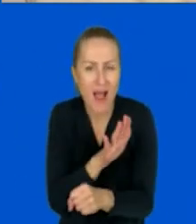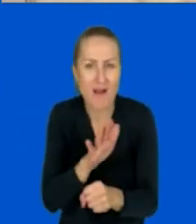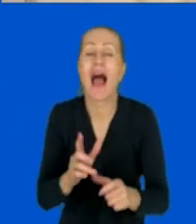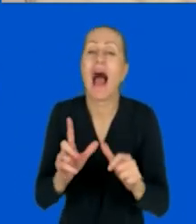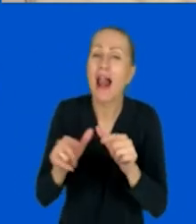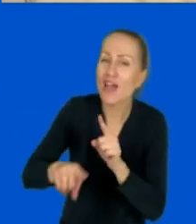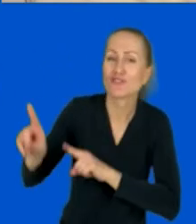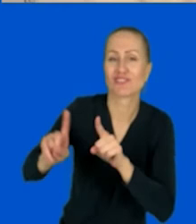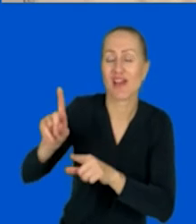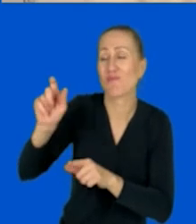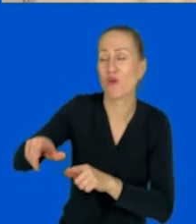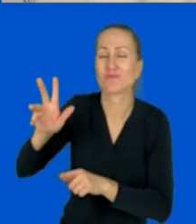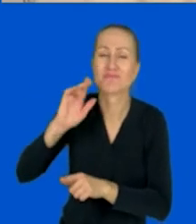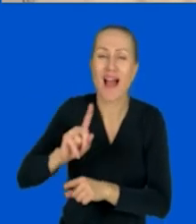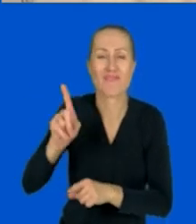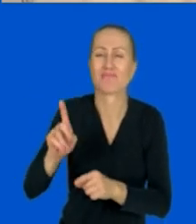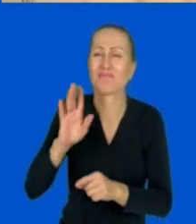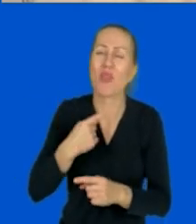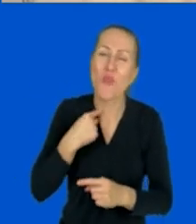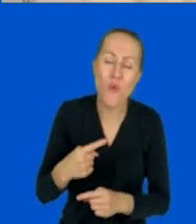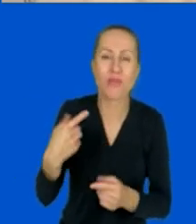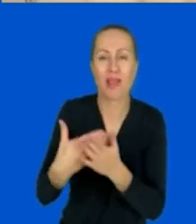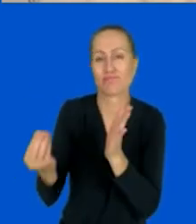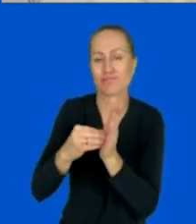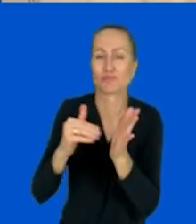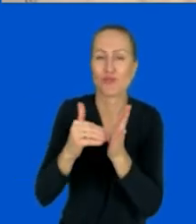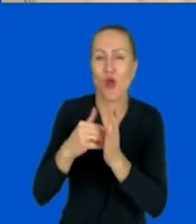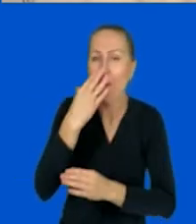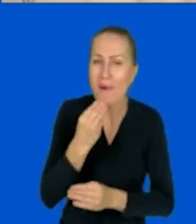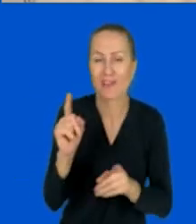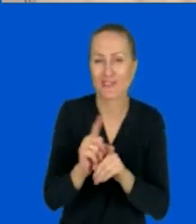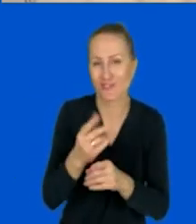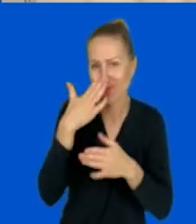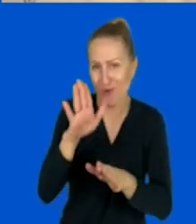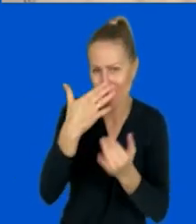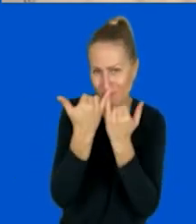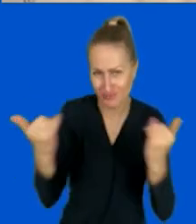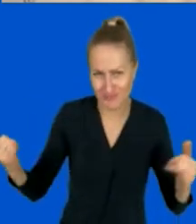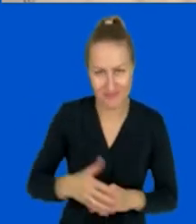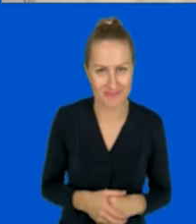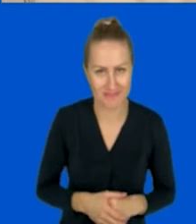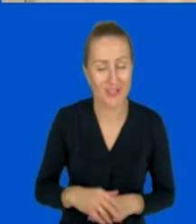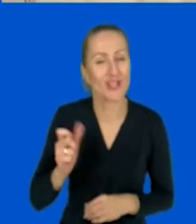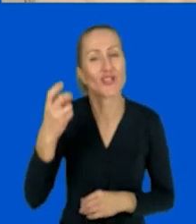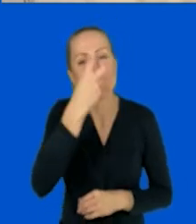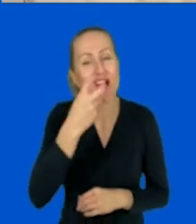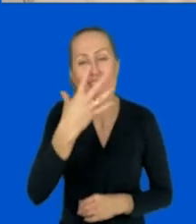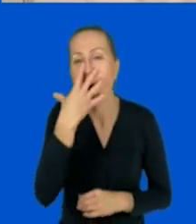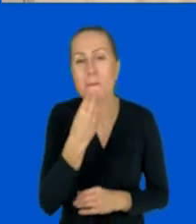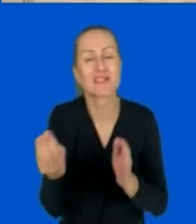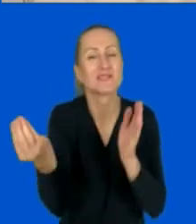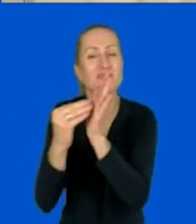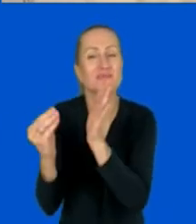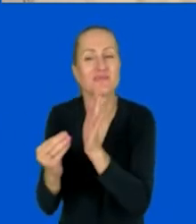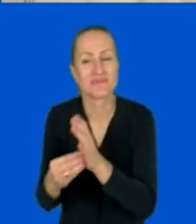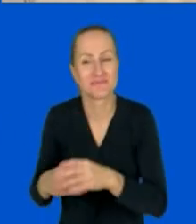prostu są niezbędne. No i teraz, jeśli chodzi o niezbędne i angażujące ciekawe obrazki, no to